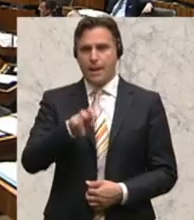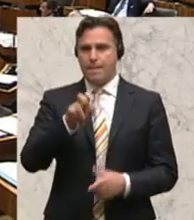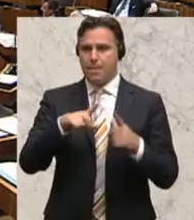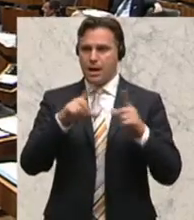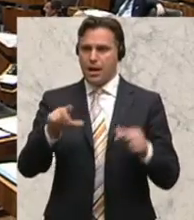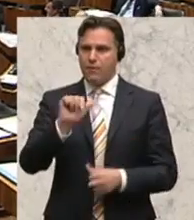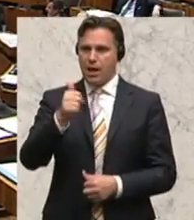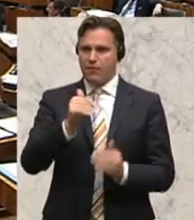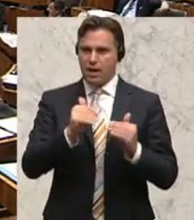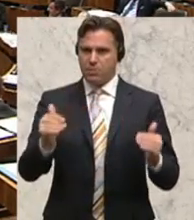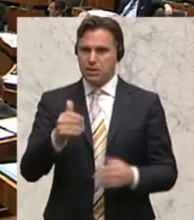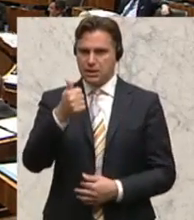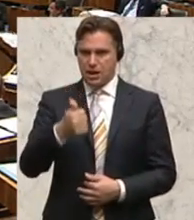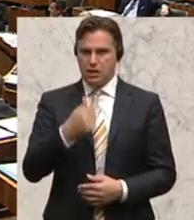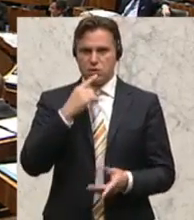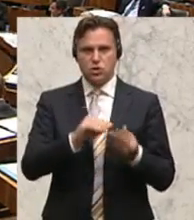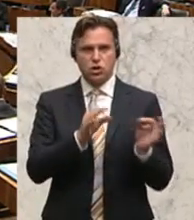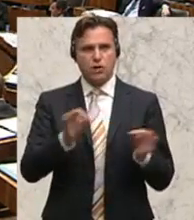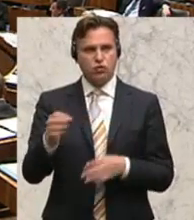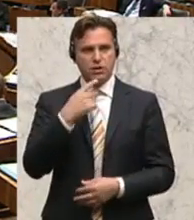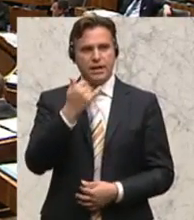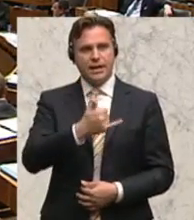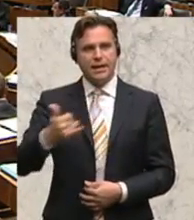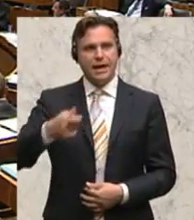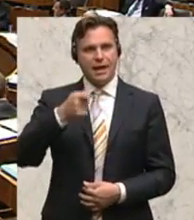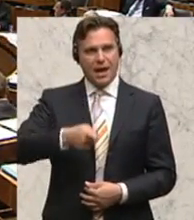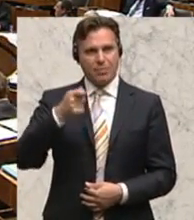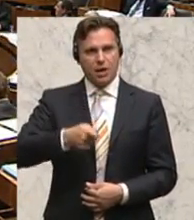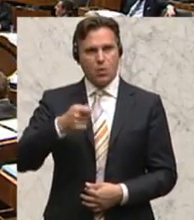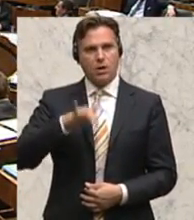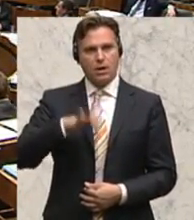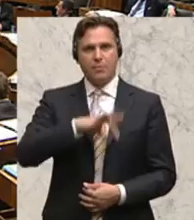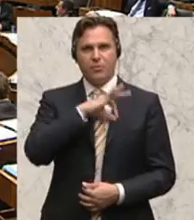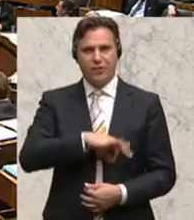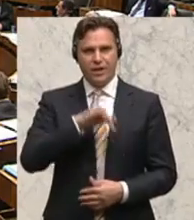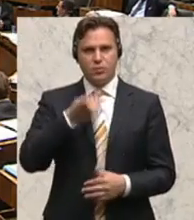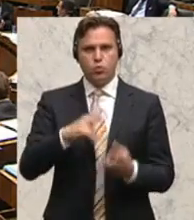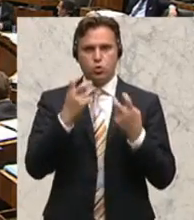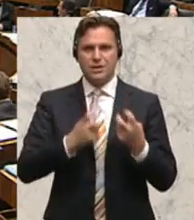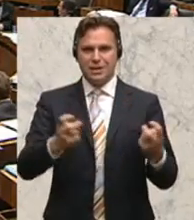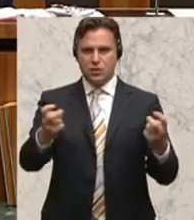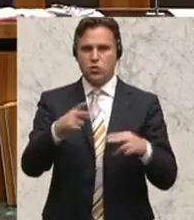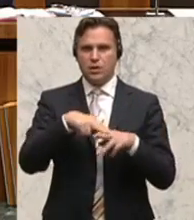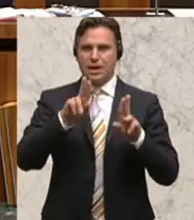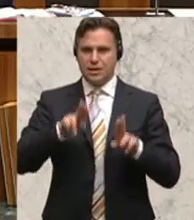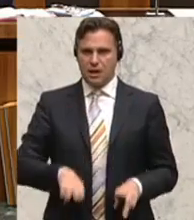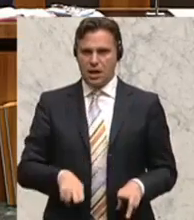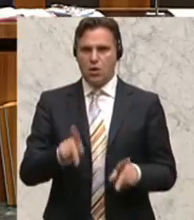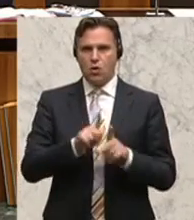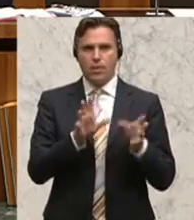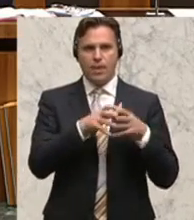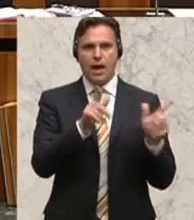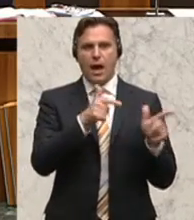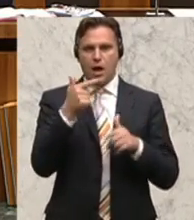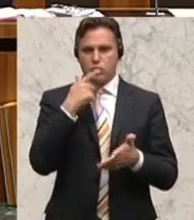Mitterlehner die Gelegenheit haben, zu antworten. An den Sitzungen des Nationalrates und der Ausschüsse, in die er gewählt ist,